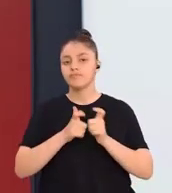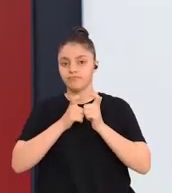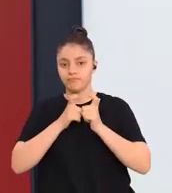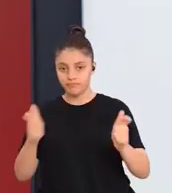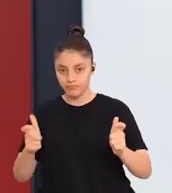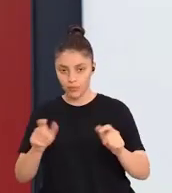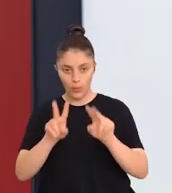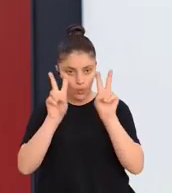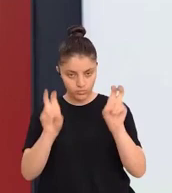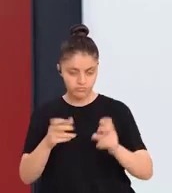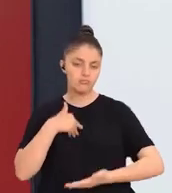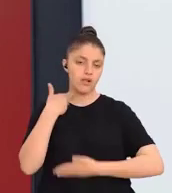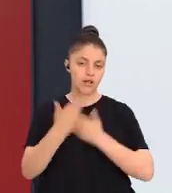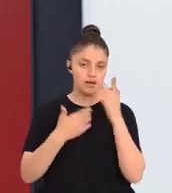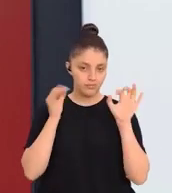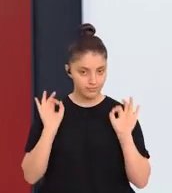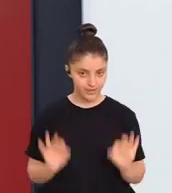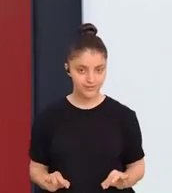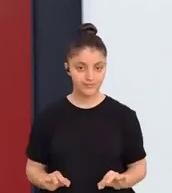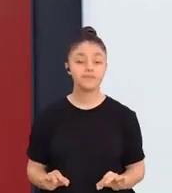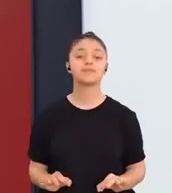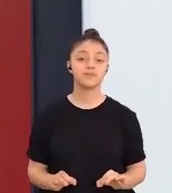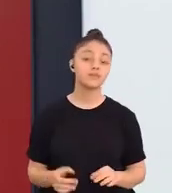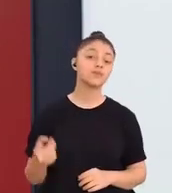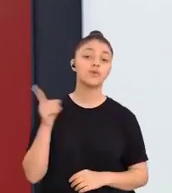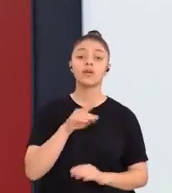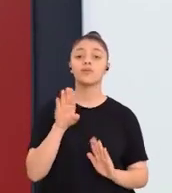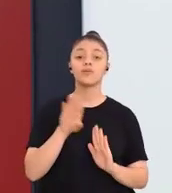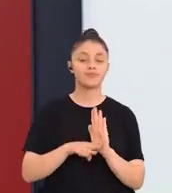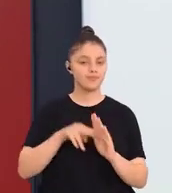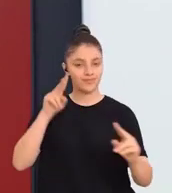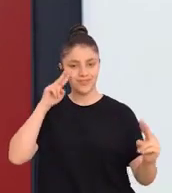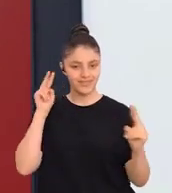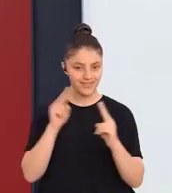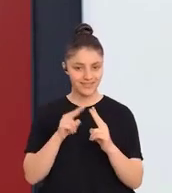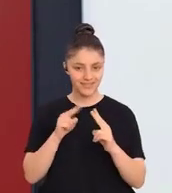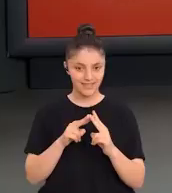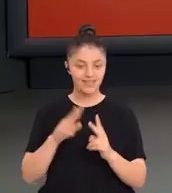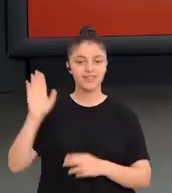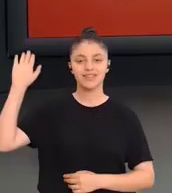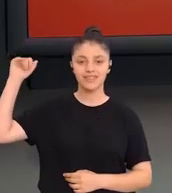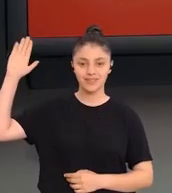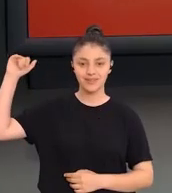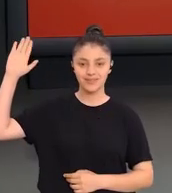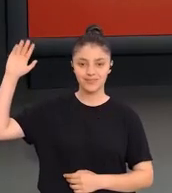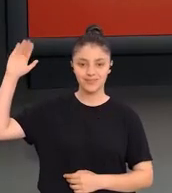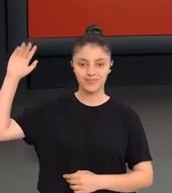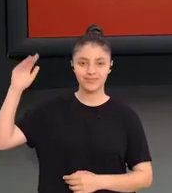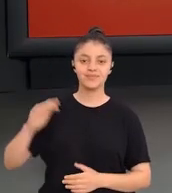programından program geliştirmeye doğru bir yolculuk yaptık. Sonraki programlarda görüşmek üzere, hoşçakalın.